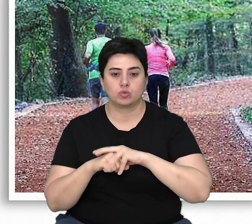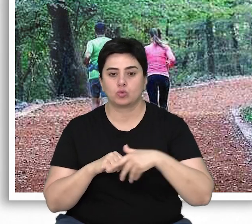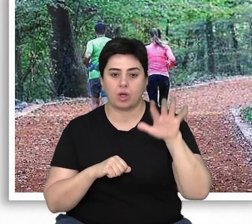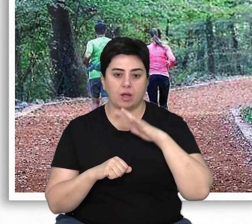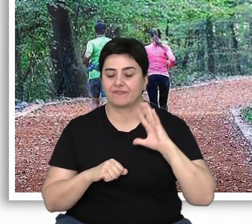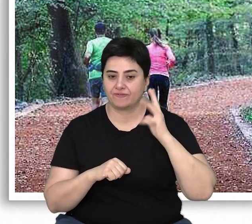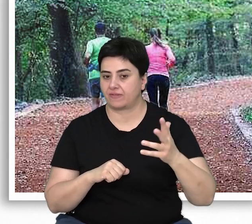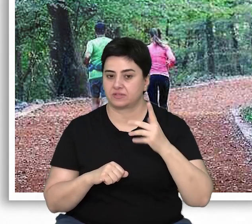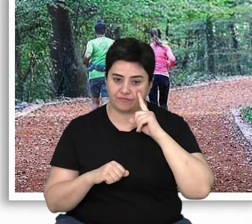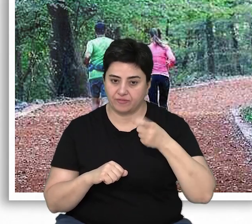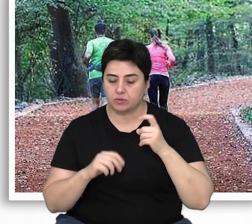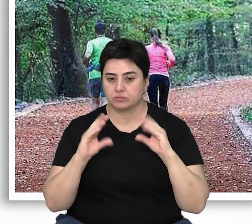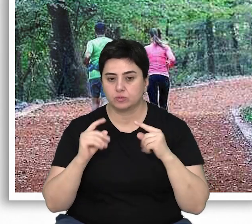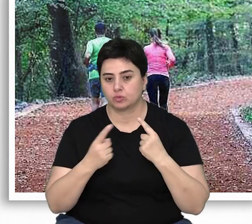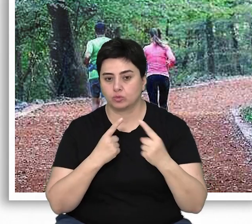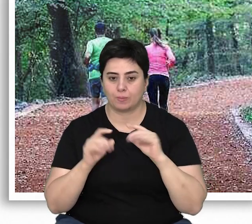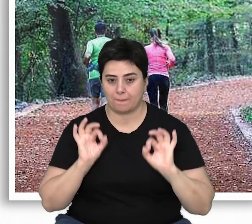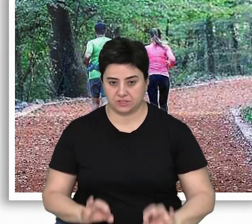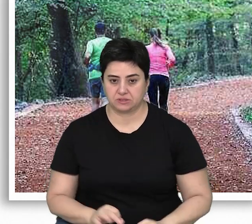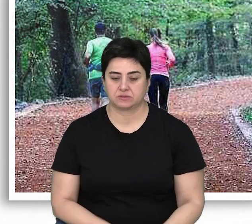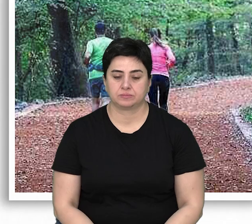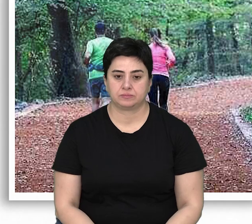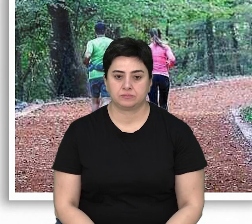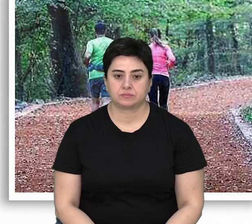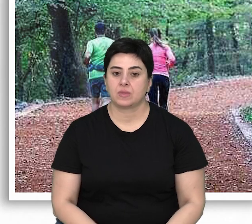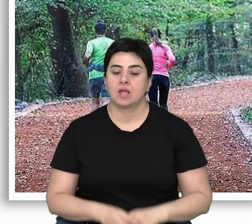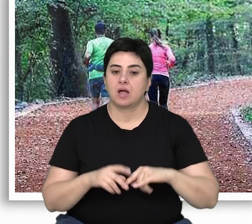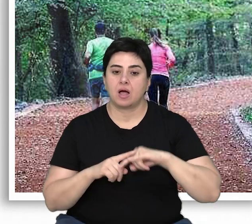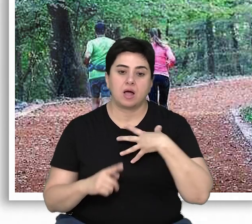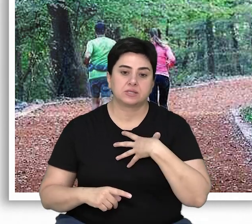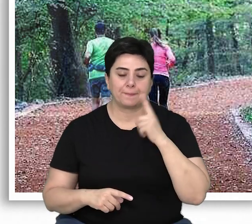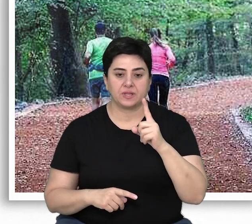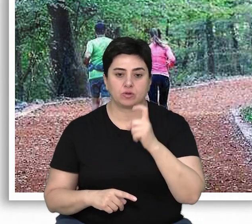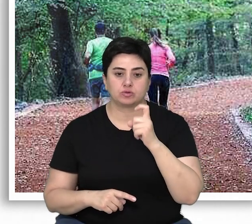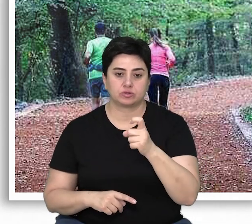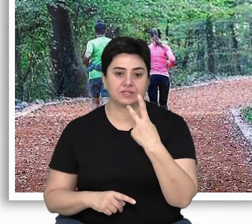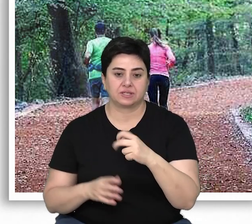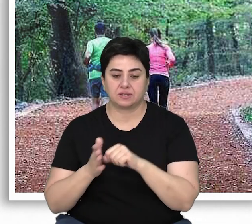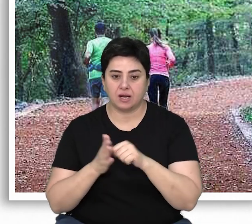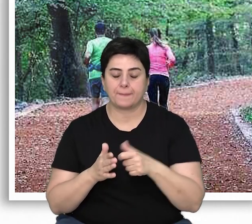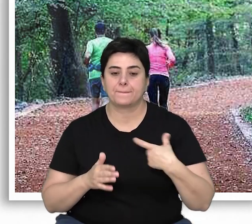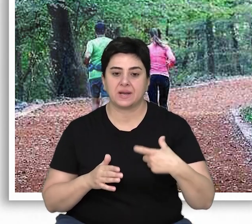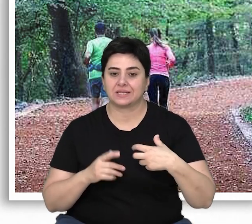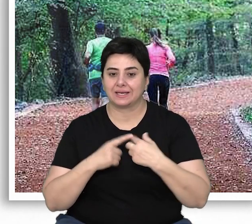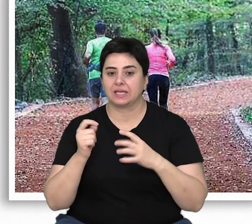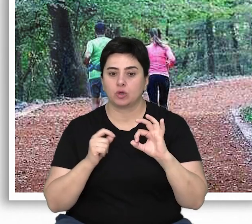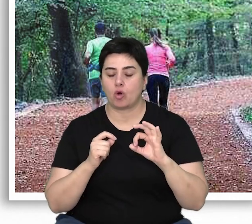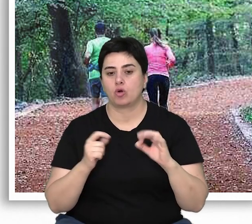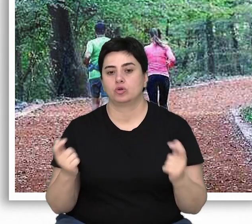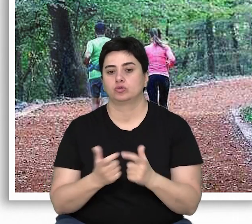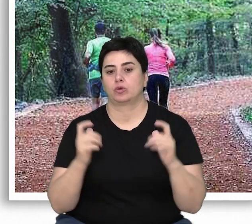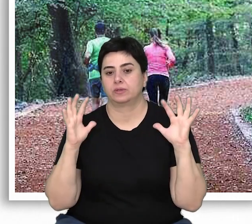giderek artan bir şekilde meşgul etmeye başladı. Haziran 1992'de Brezilya'nın Rio kentinde